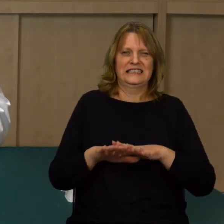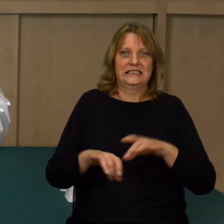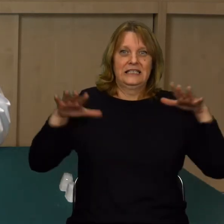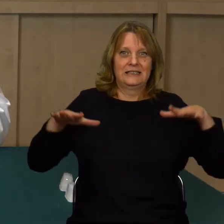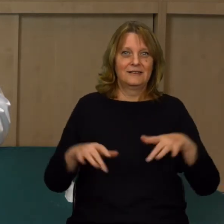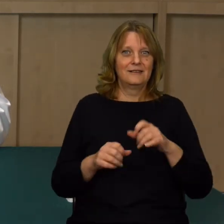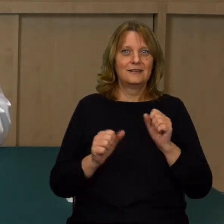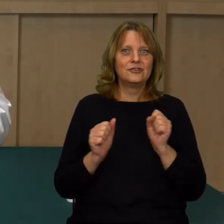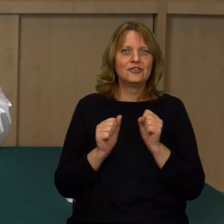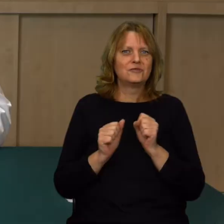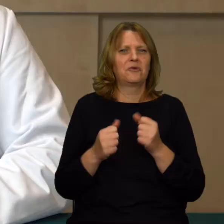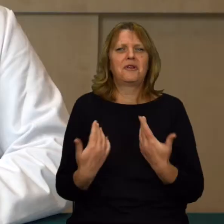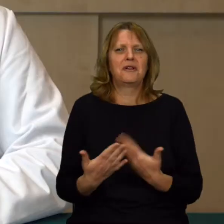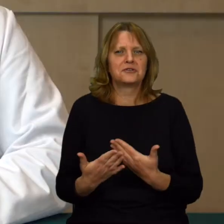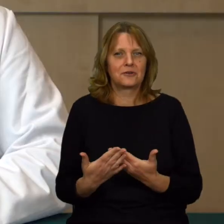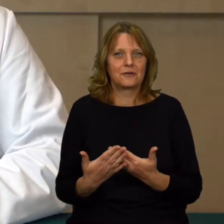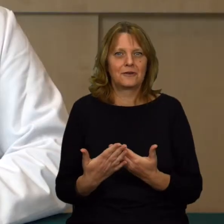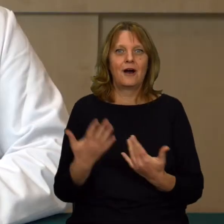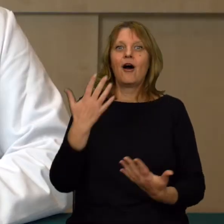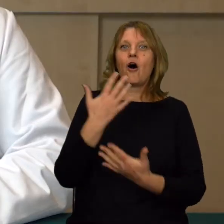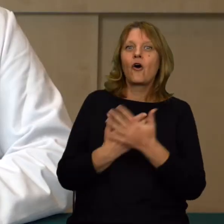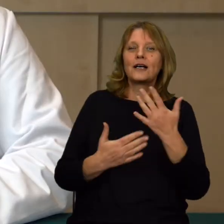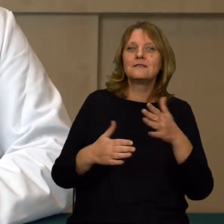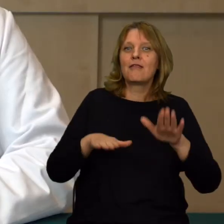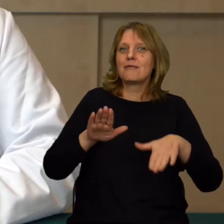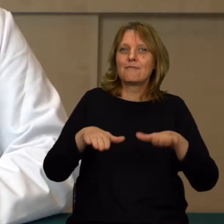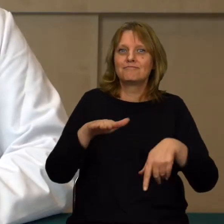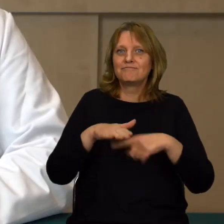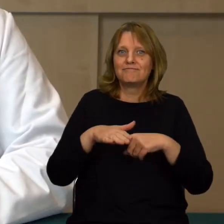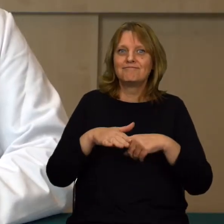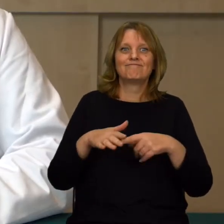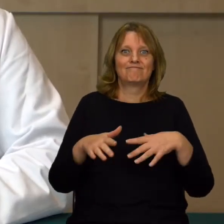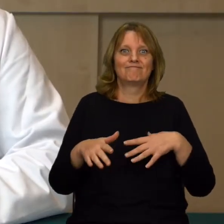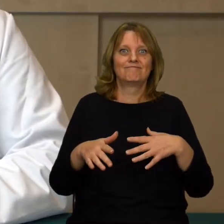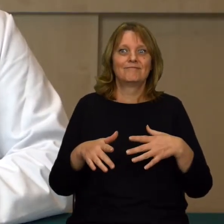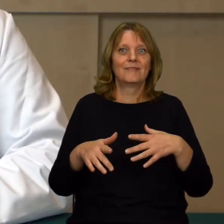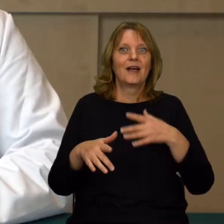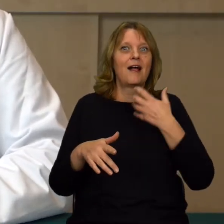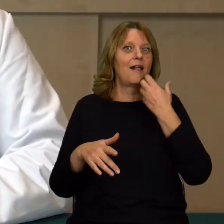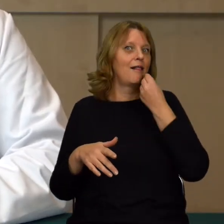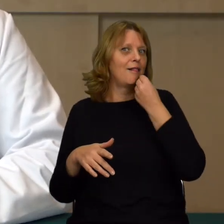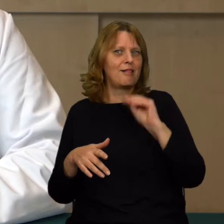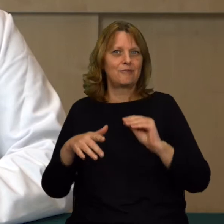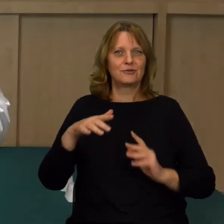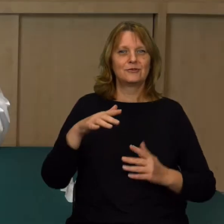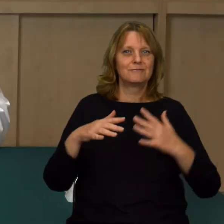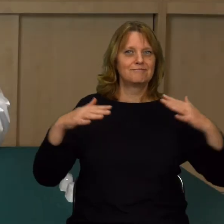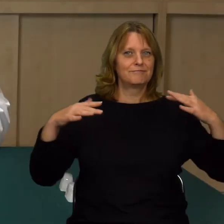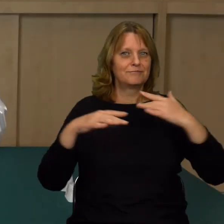robi nam się zimnie. Dlaczego? Okazuje się, że nasze stopy spotkały się z o wiele lepszym przewodnikiem ciepła.